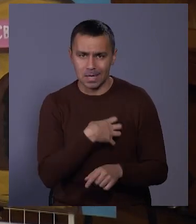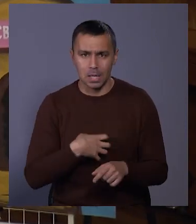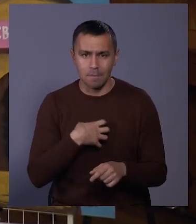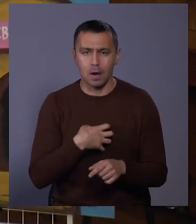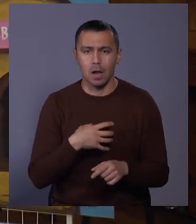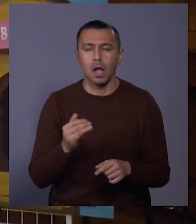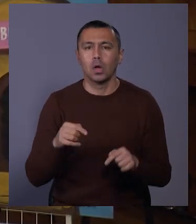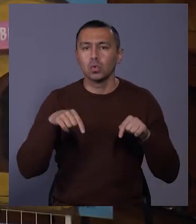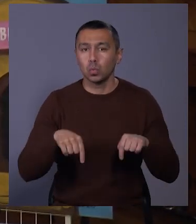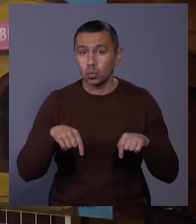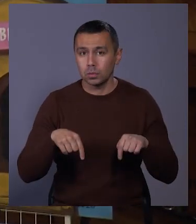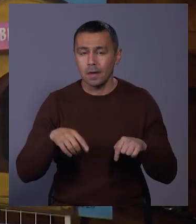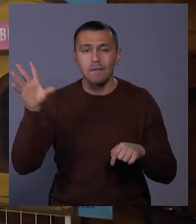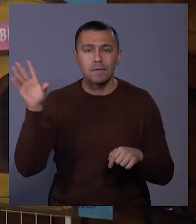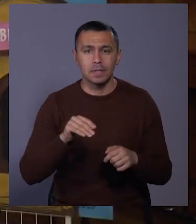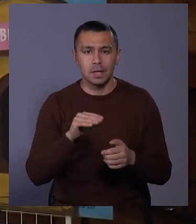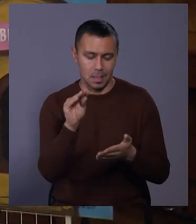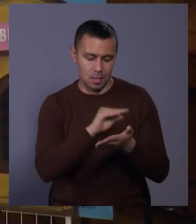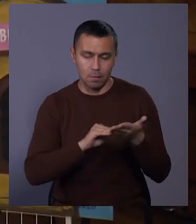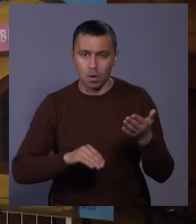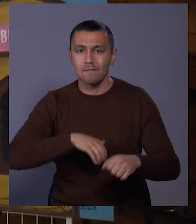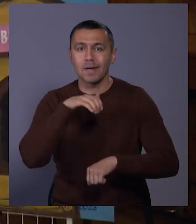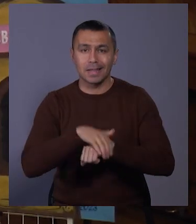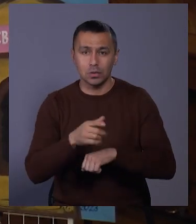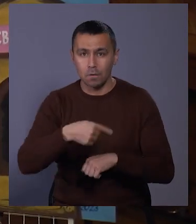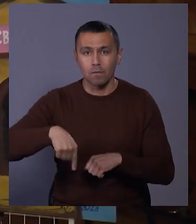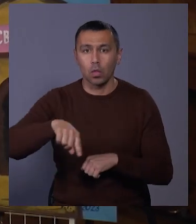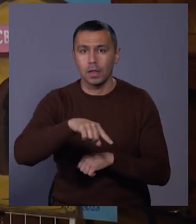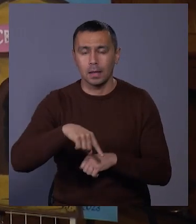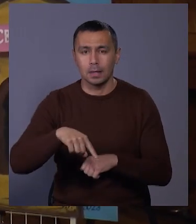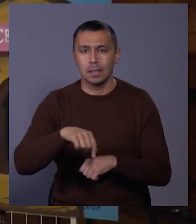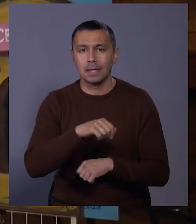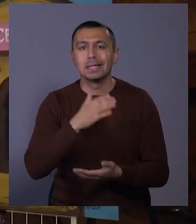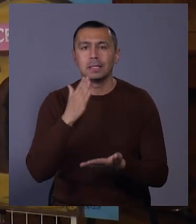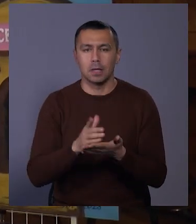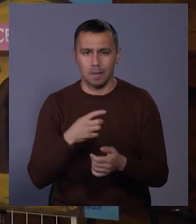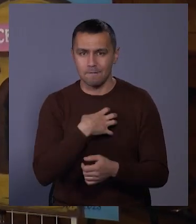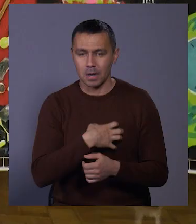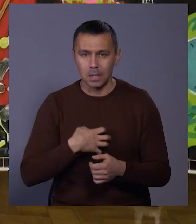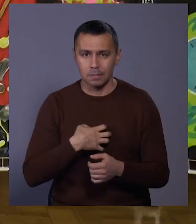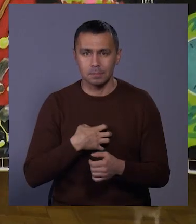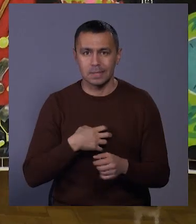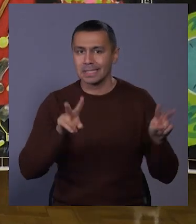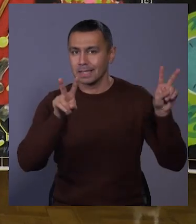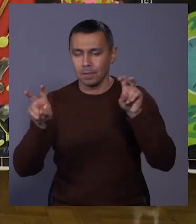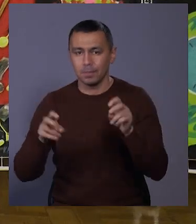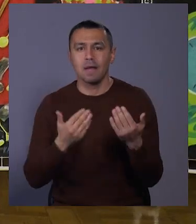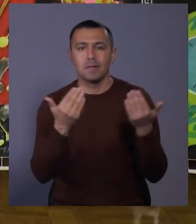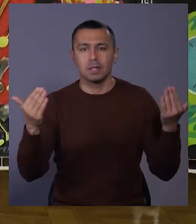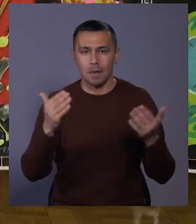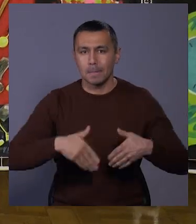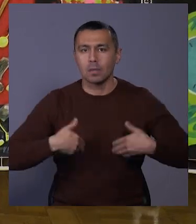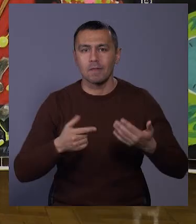І тут якраз всі твори, фактично, вони саме є знаками, знаки, символи. Виставку художник